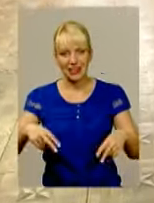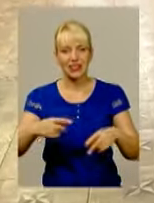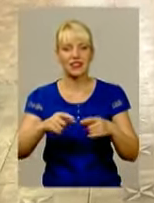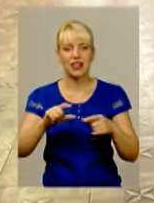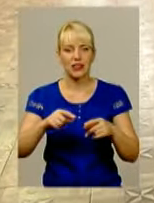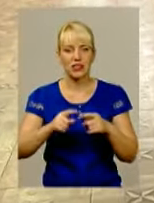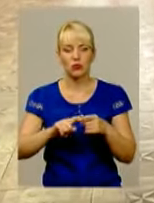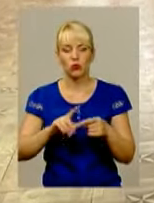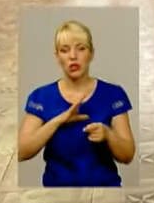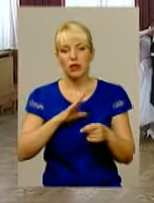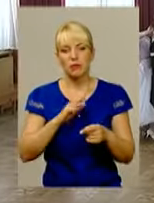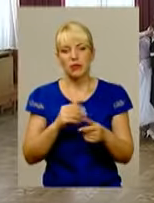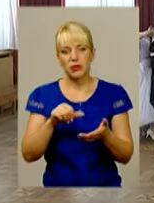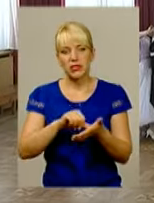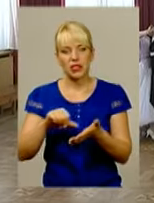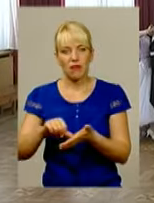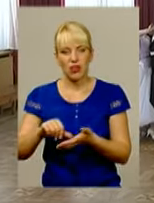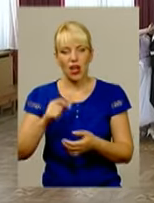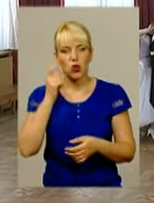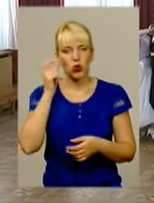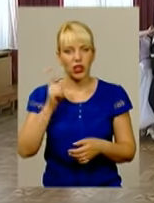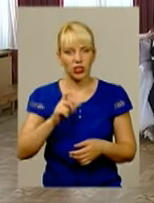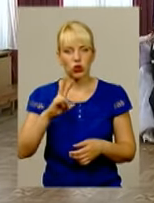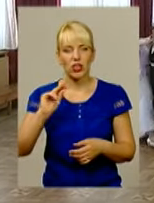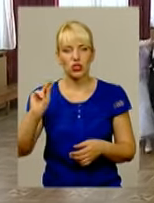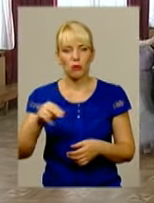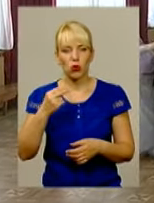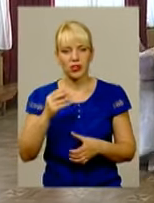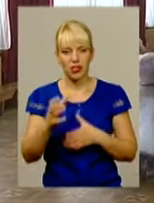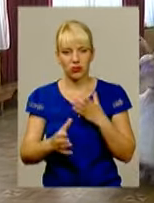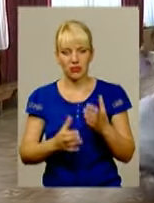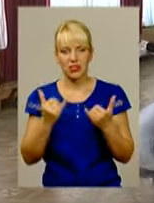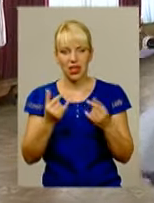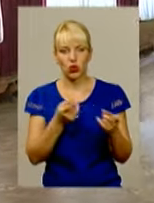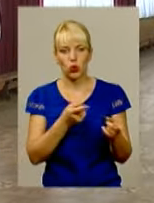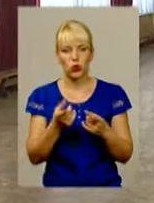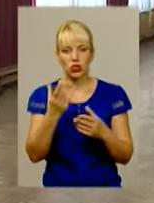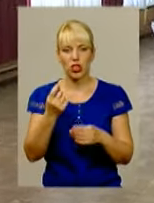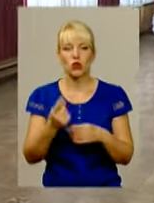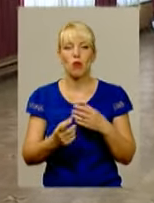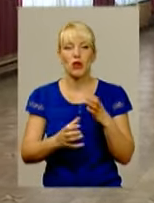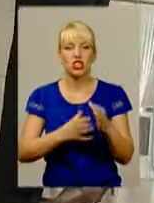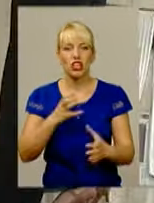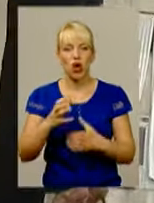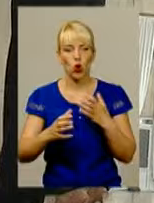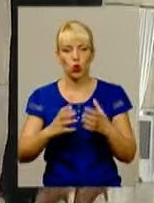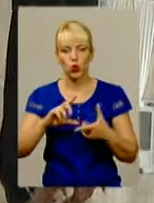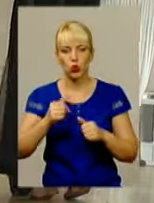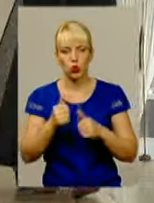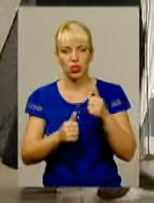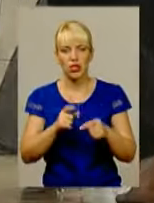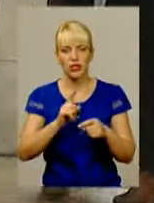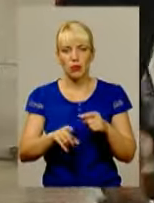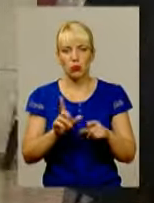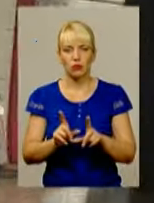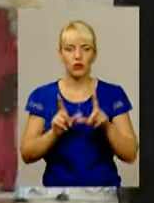де гідно представляли Україну на чемпіонаті світу. Наразі вихованці клубу готуються до ще одного міжнародного турніру. Незабаром вони відвідують